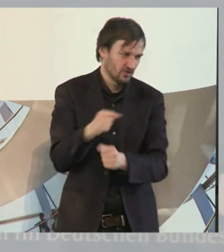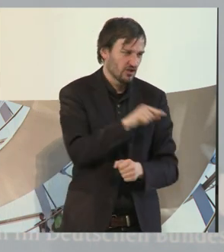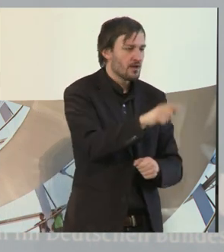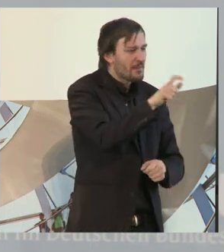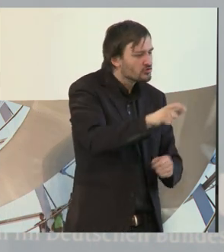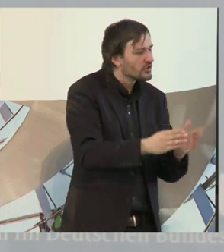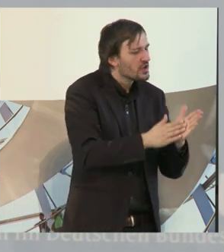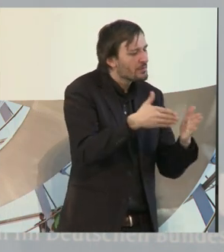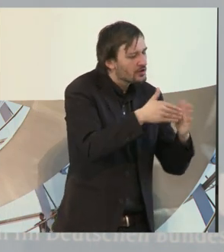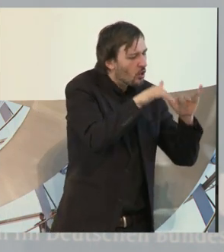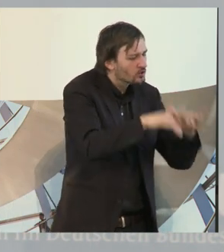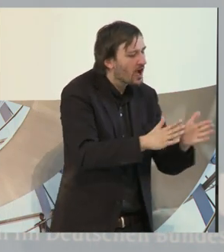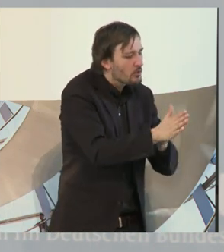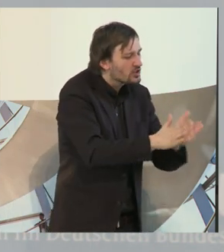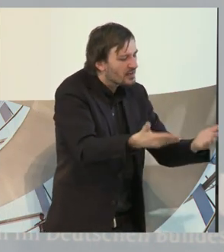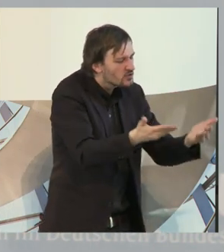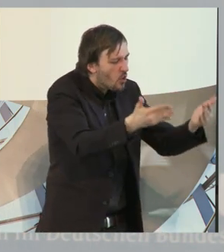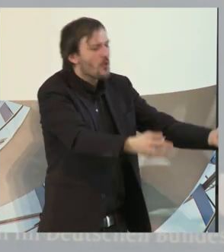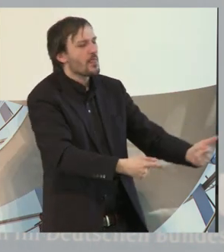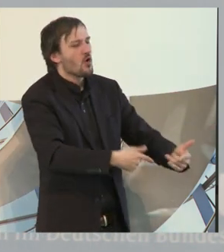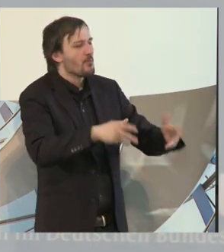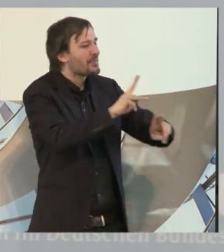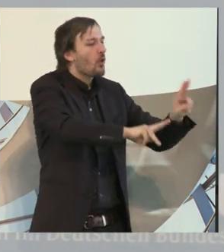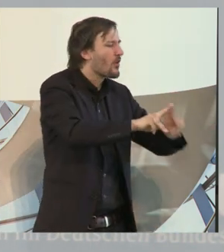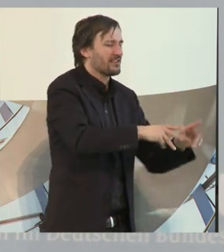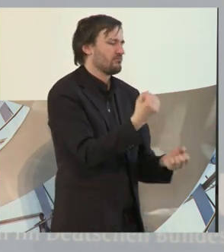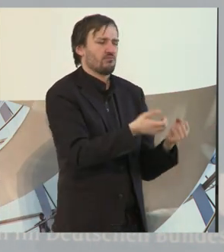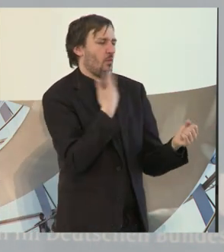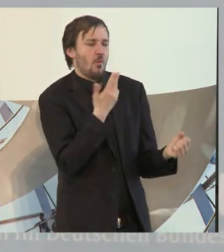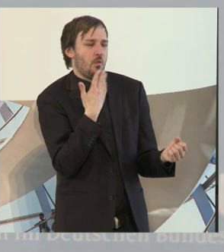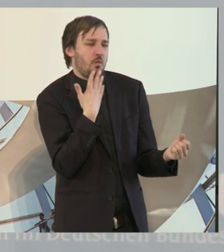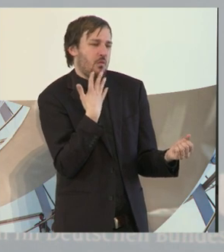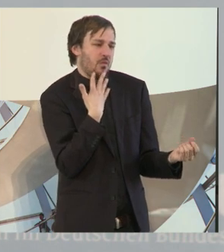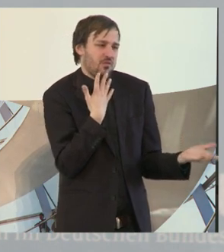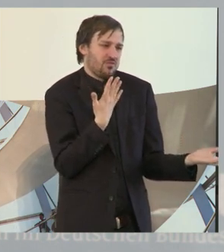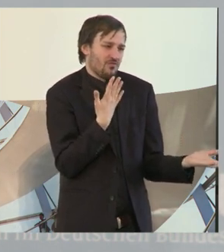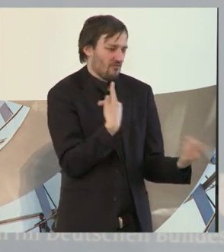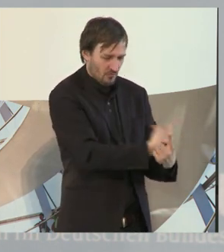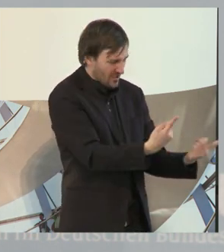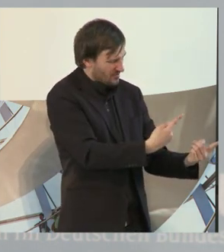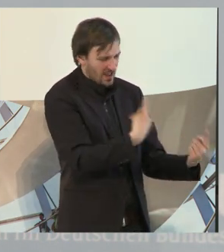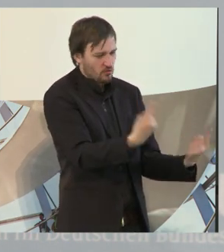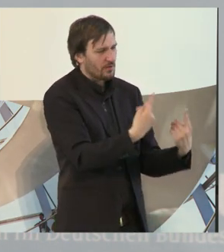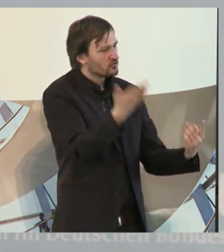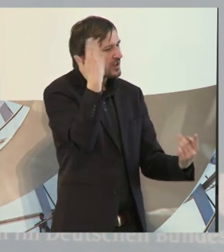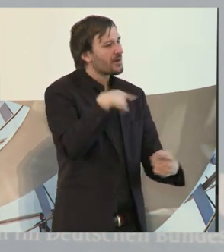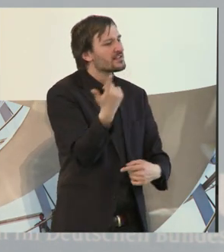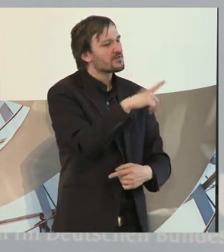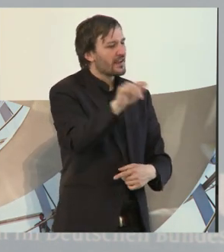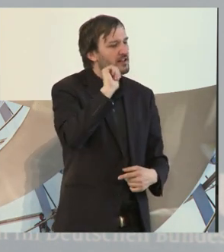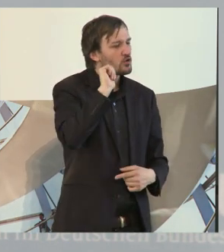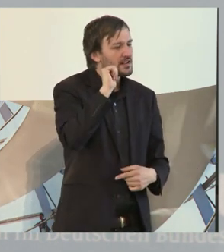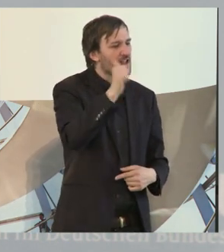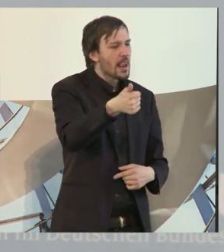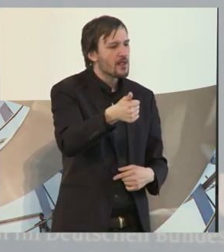motivieren. Das kommt aus Ihnen selbst. Also die Leute, die es gab eine Ausschreibung 2011 für die